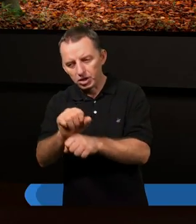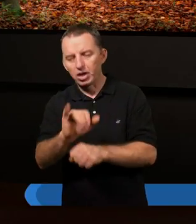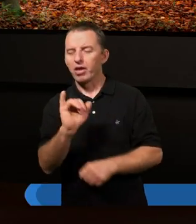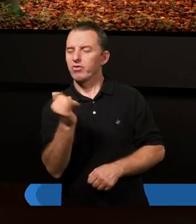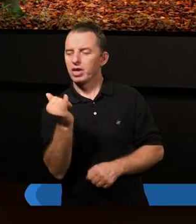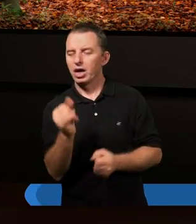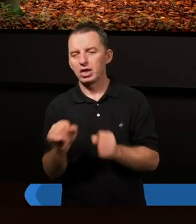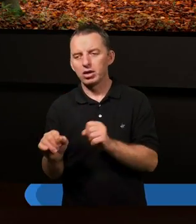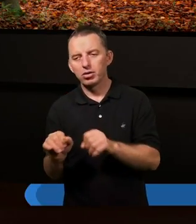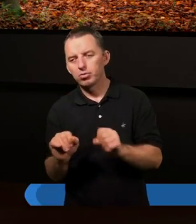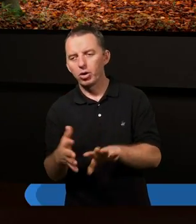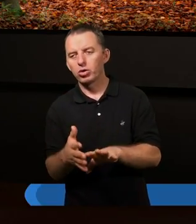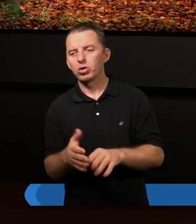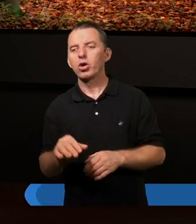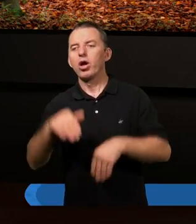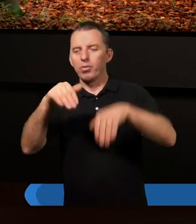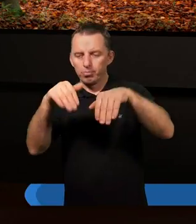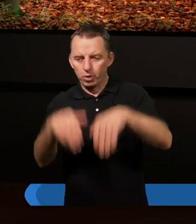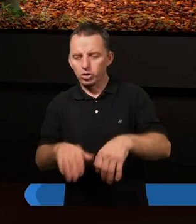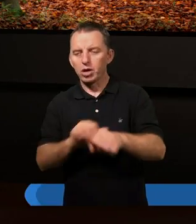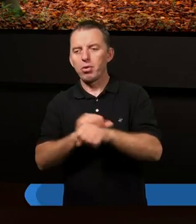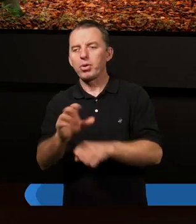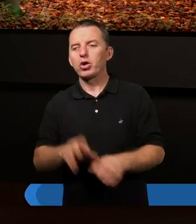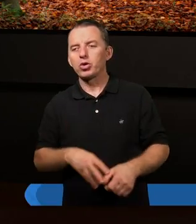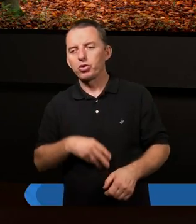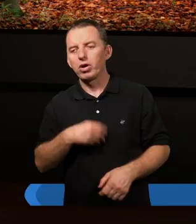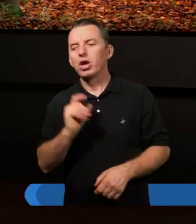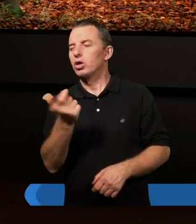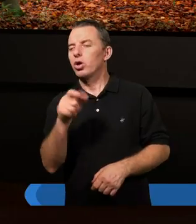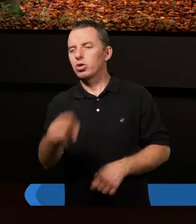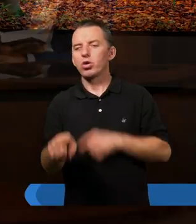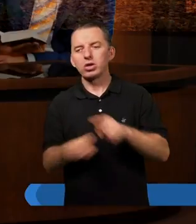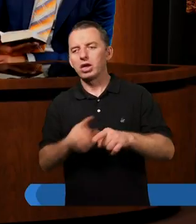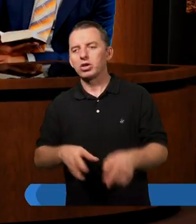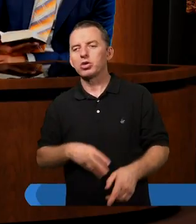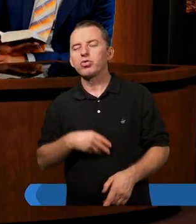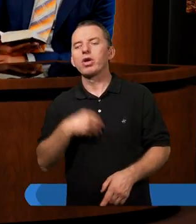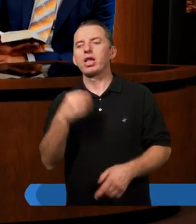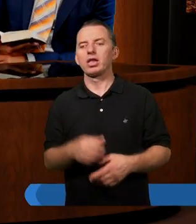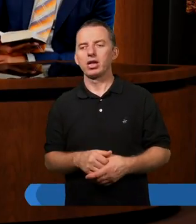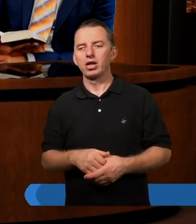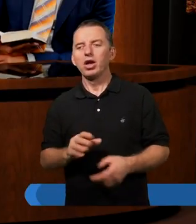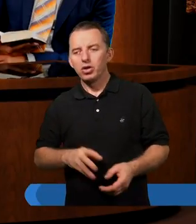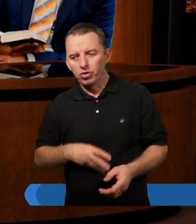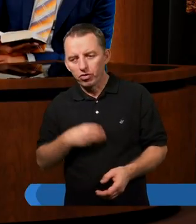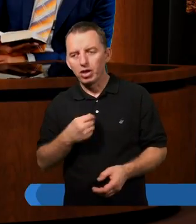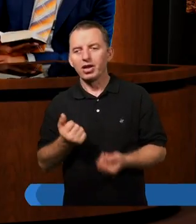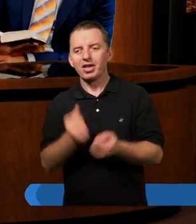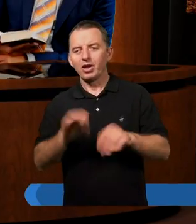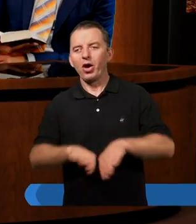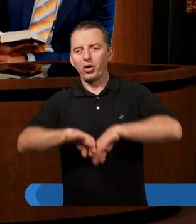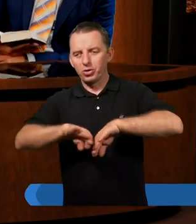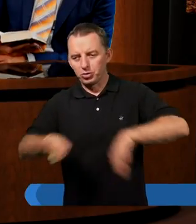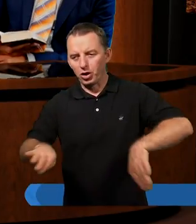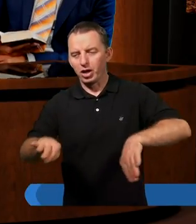jaki sposób możemy być świętymi? Co to znaczy święty? Święty to jest ten oddzielony,